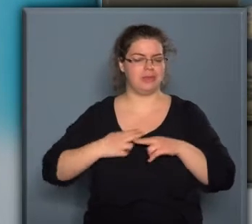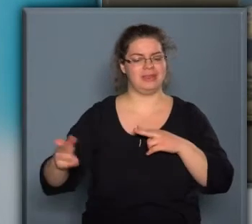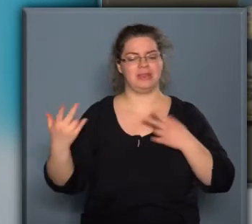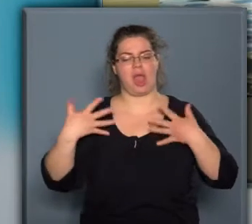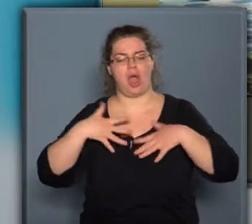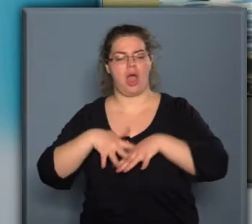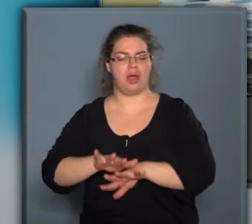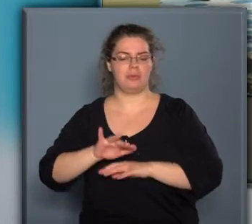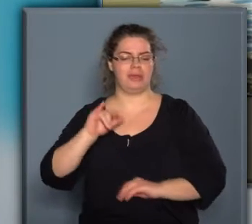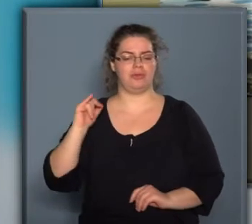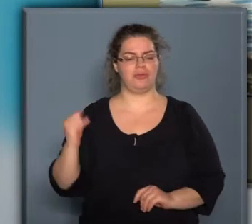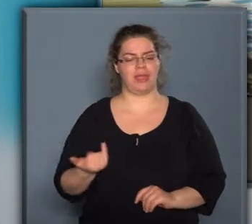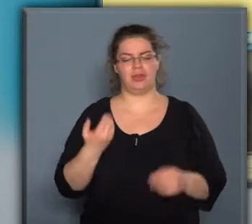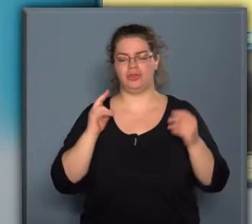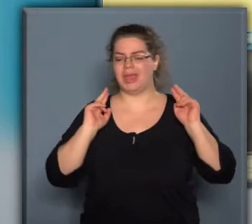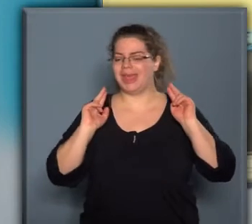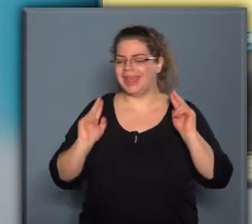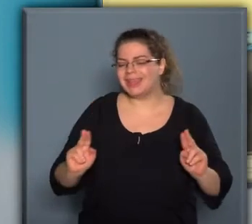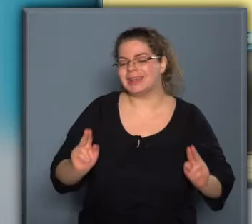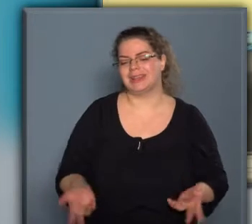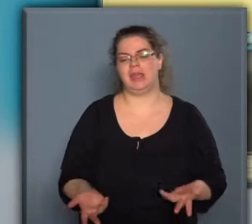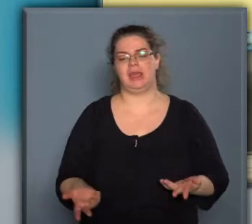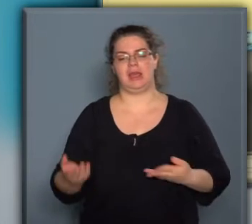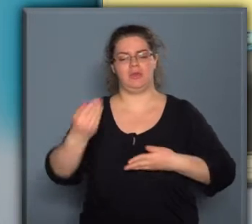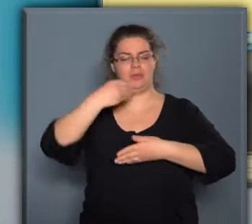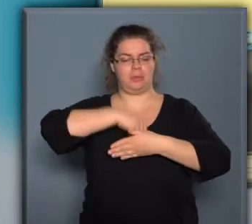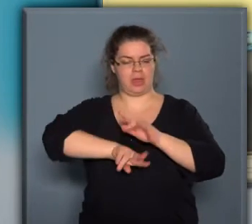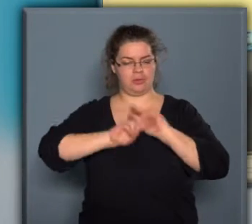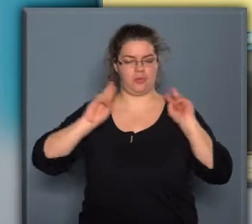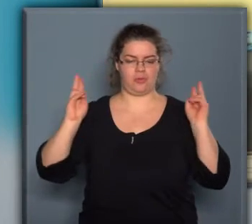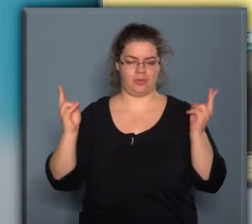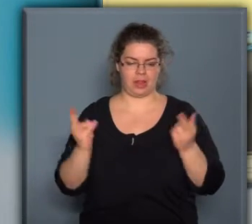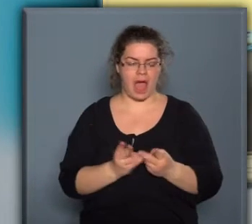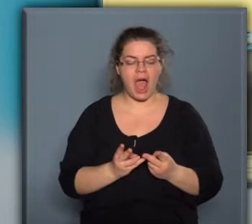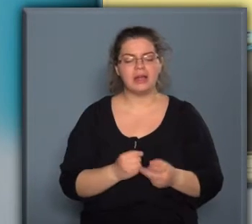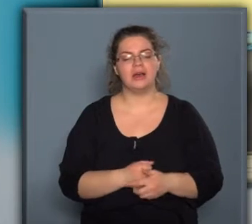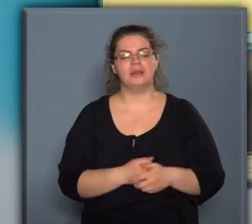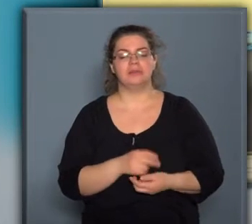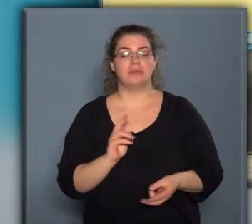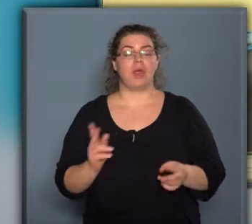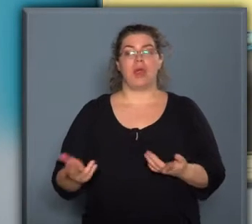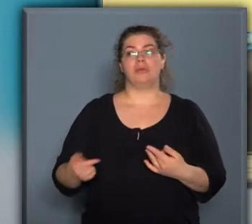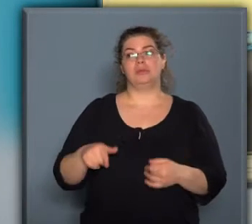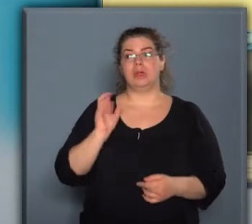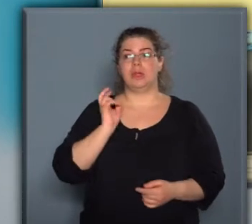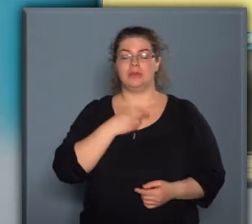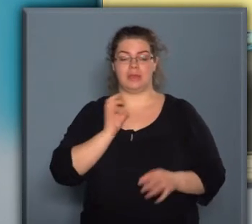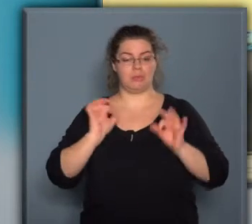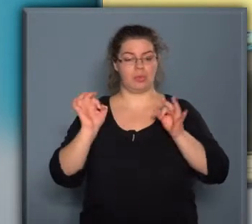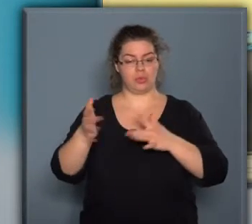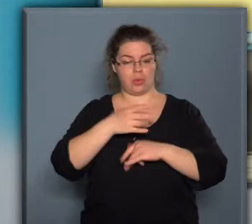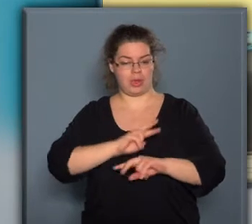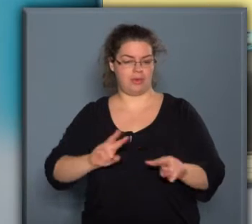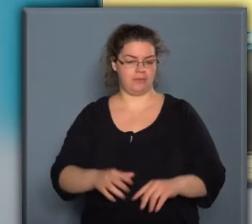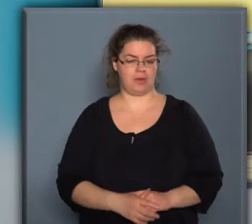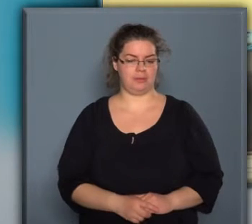harmonikus és értékes belső világa, akkor azt hiszem, hogy jó helyen